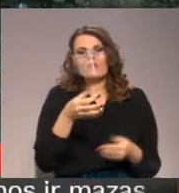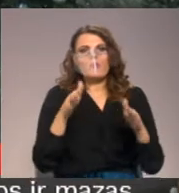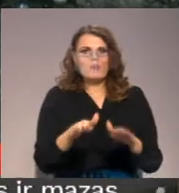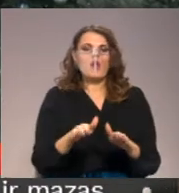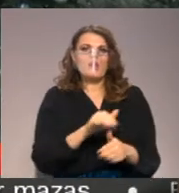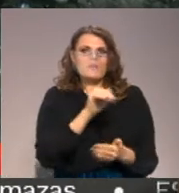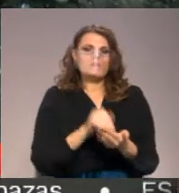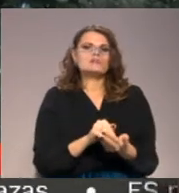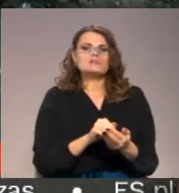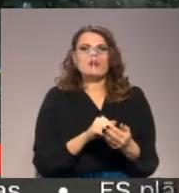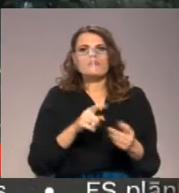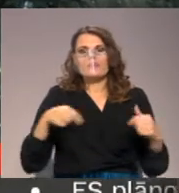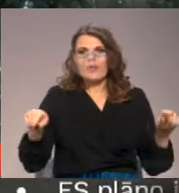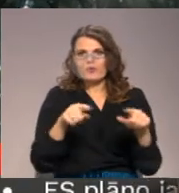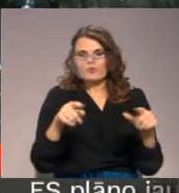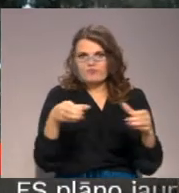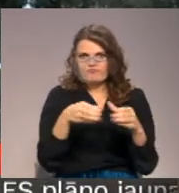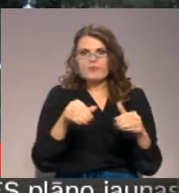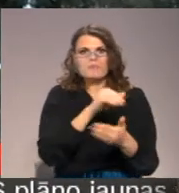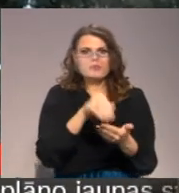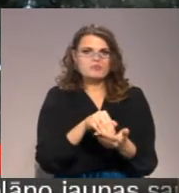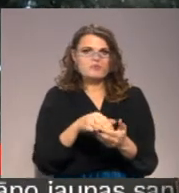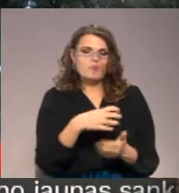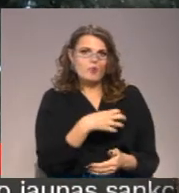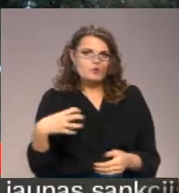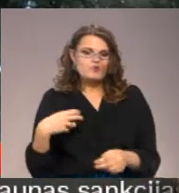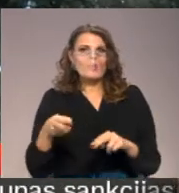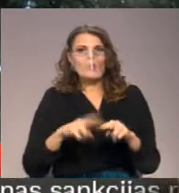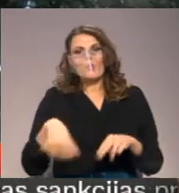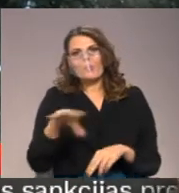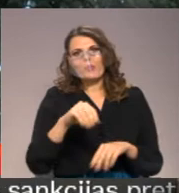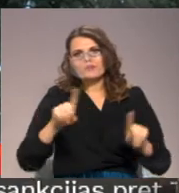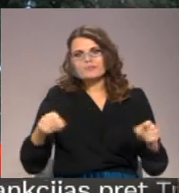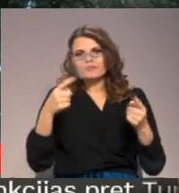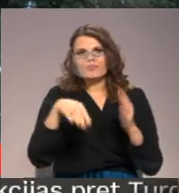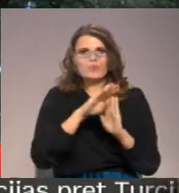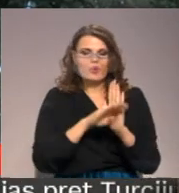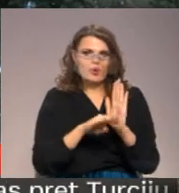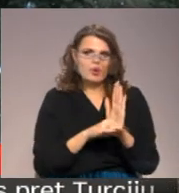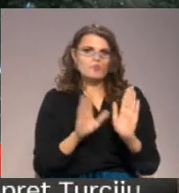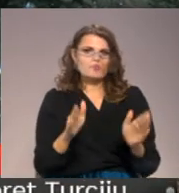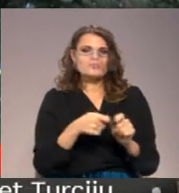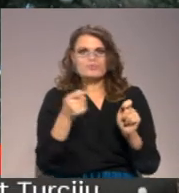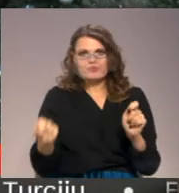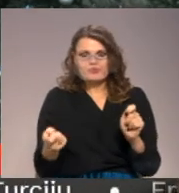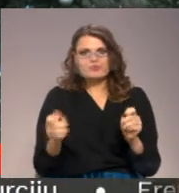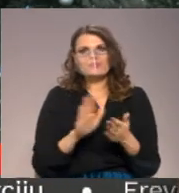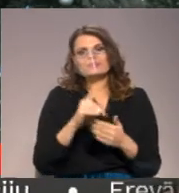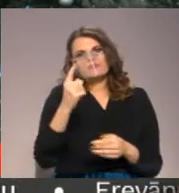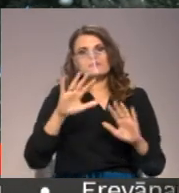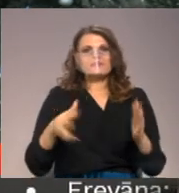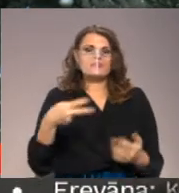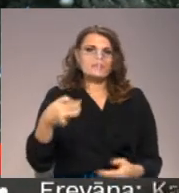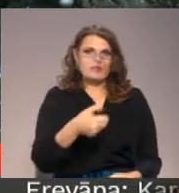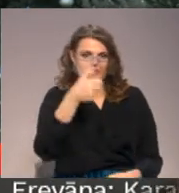patstāvīga teritoriāla vienība un patstāvīga pašvaldība. Mēs arī savu attīstības programmu pagarināsim šobrīd uz vienu vai diviem